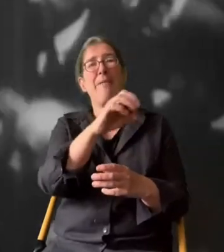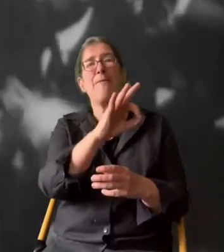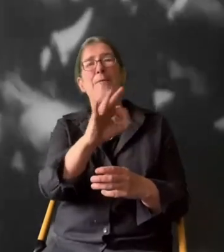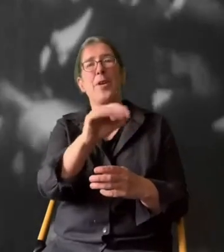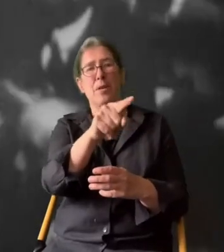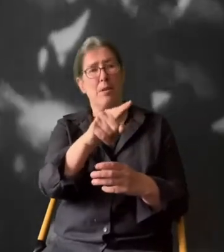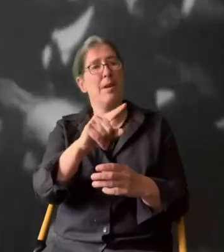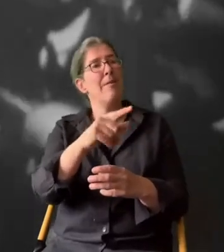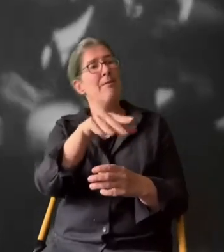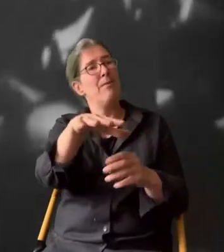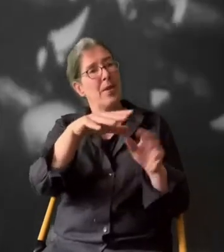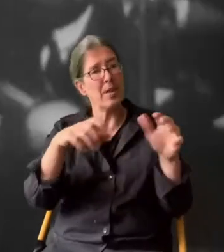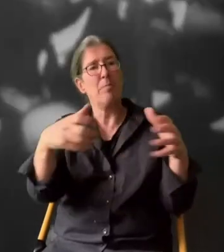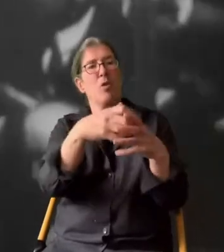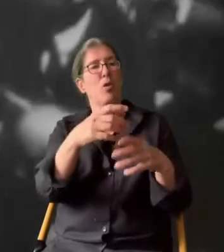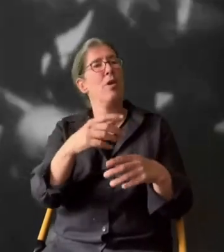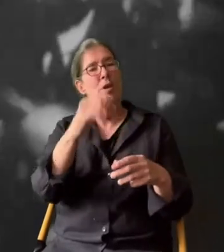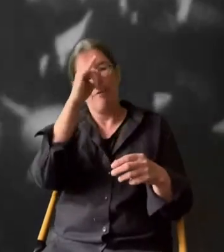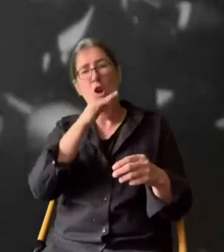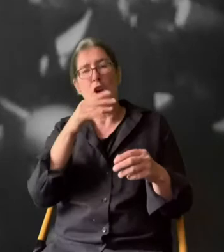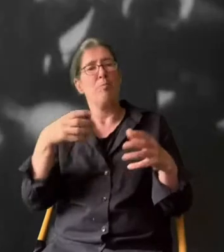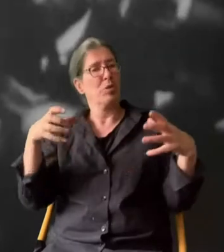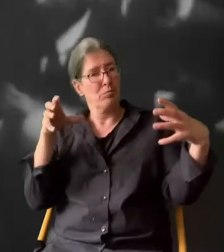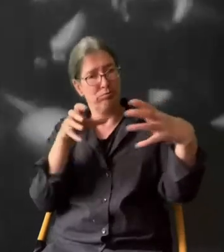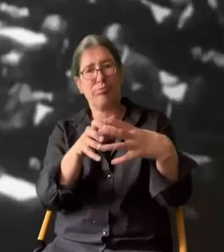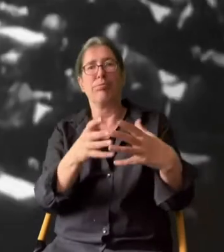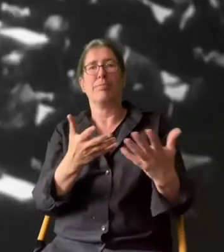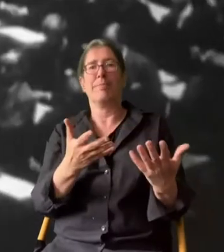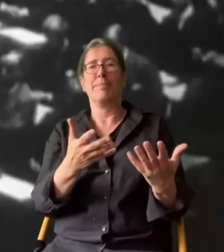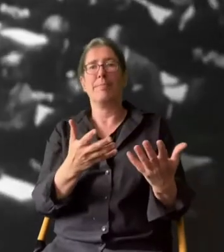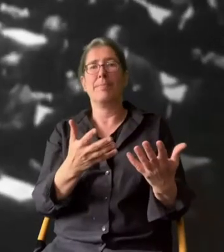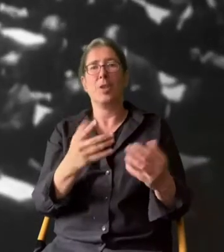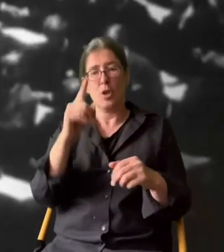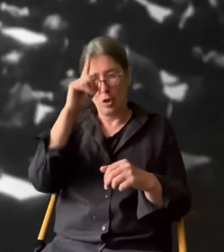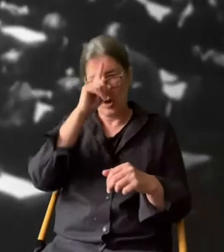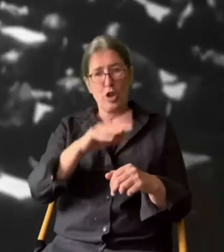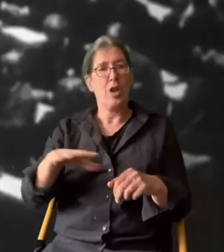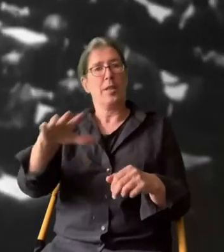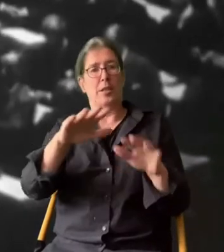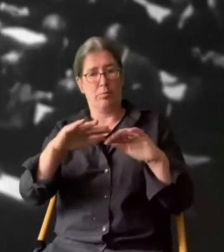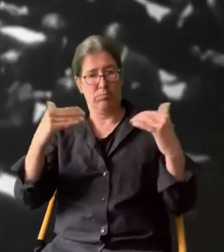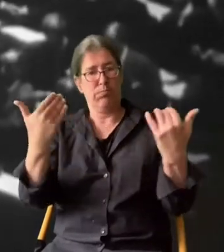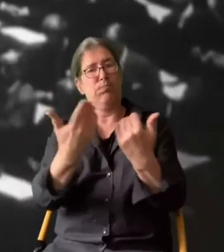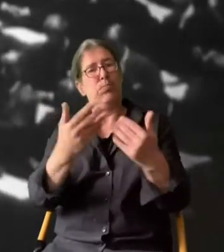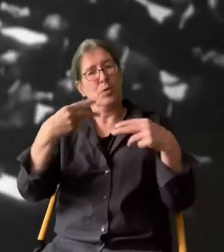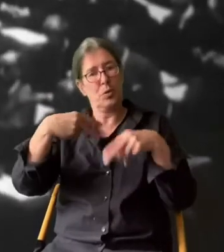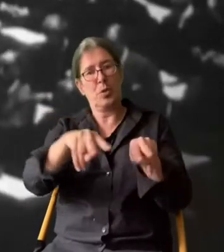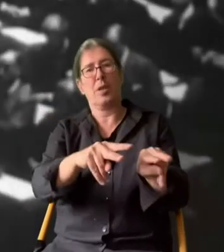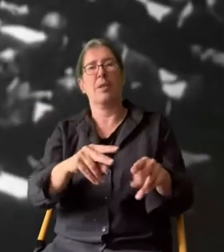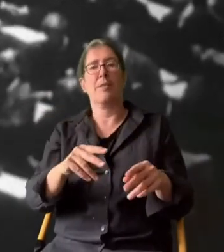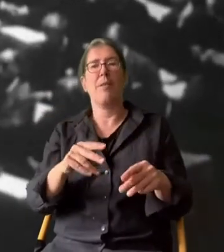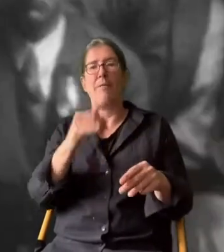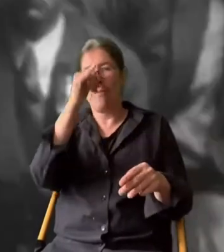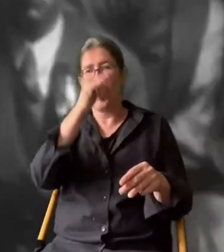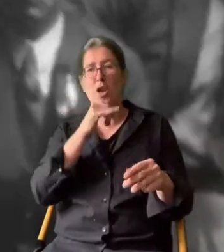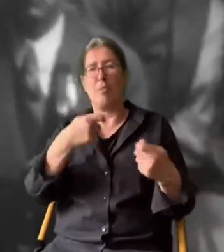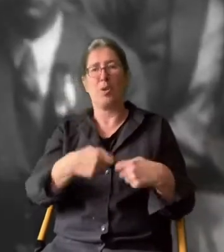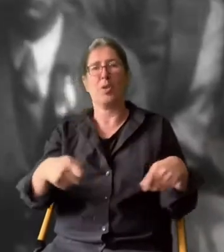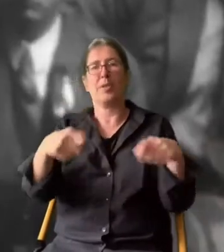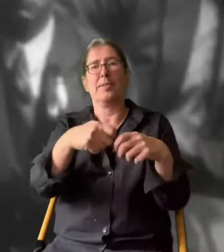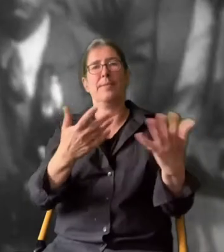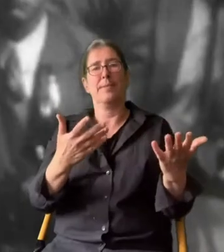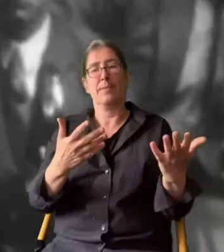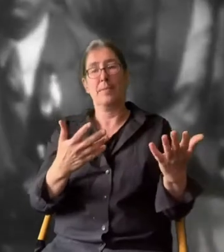Völkerbundes in Genf freundlich empfangen. Deutschland kehrt mit einem ständigen Ratssitz in den Kreis der Völker zurück.